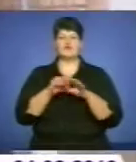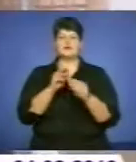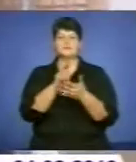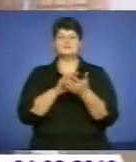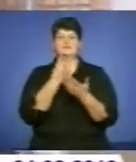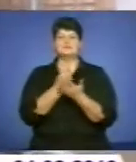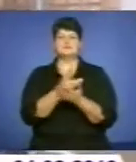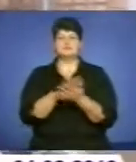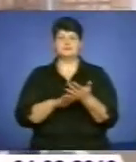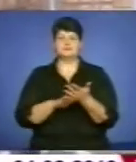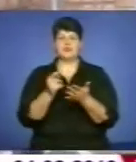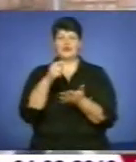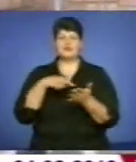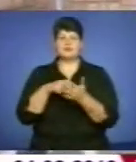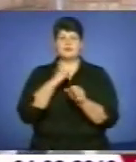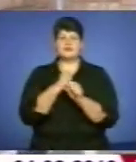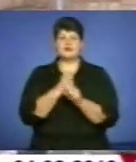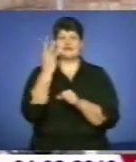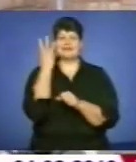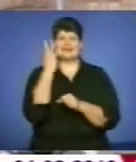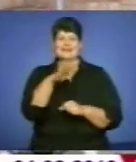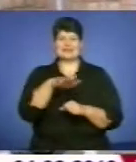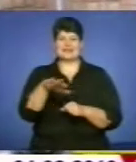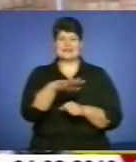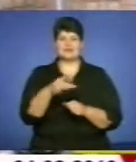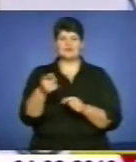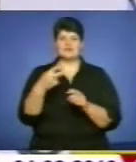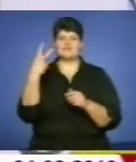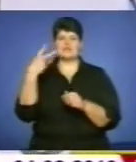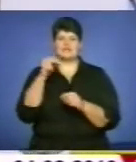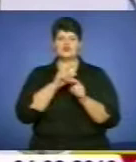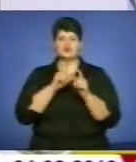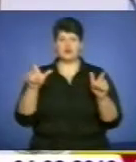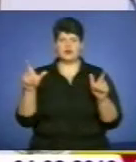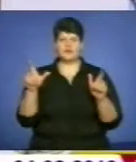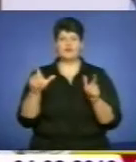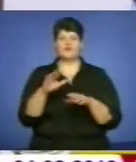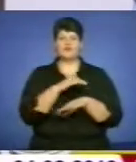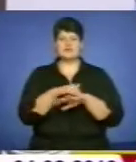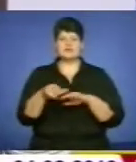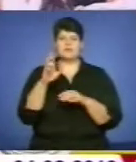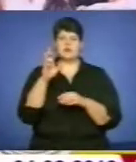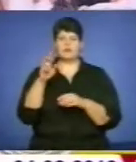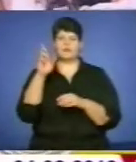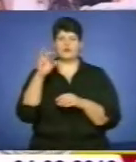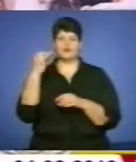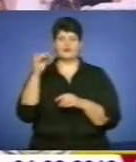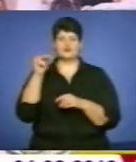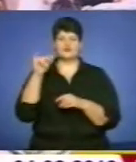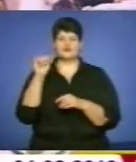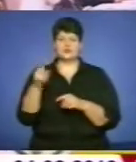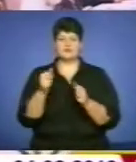У місті працювало три дільниці. У тернопільській 20-й школі, на вулиці Братів Бойчуків, на території підприємства «Тернопіль